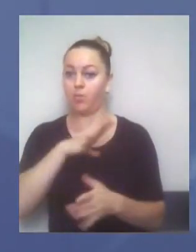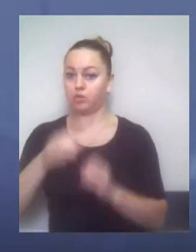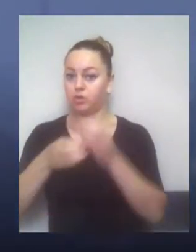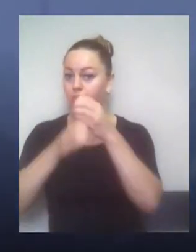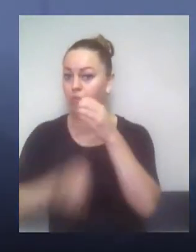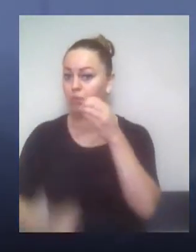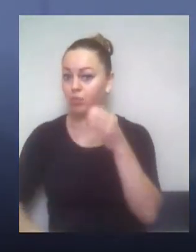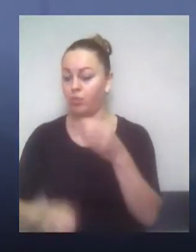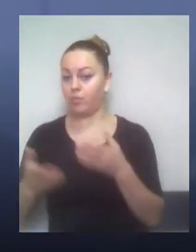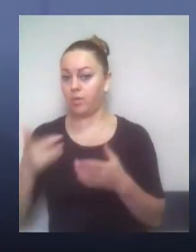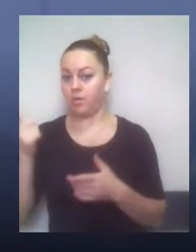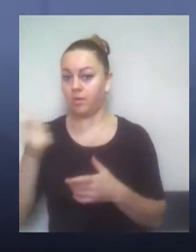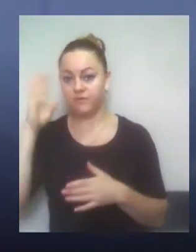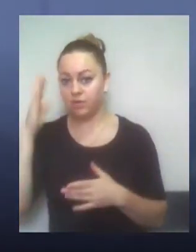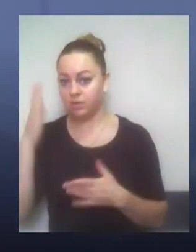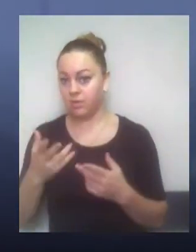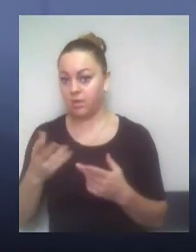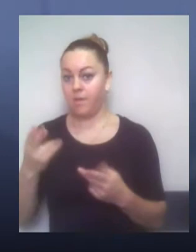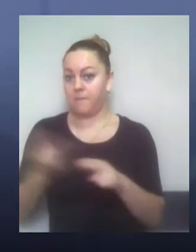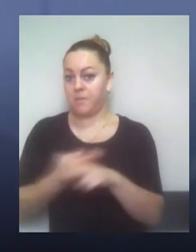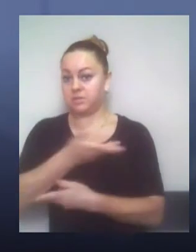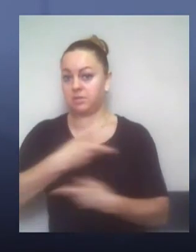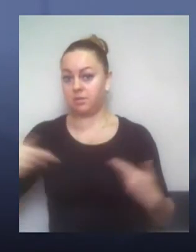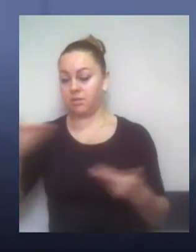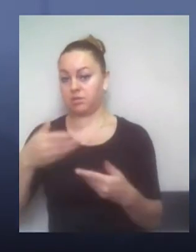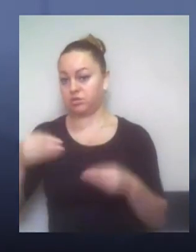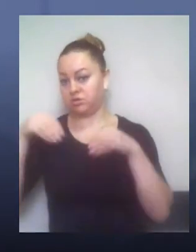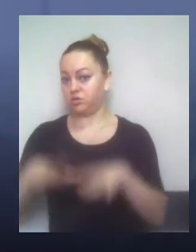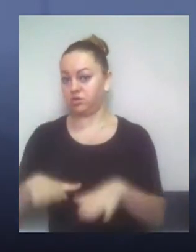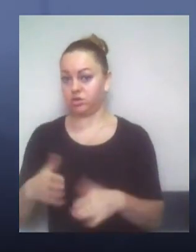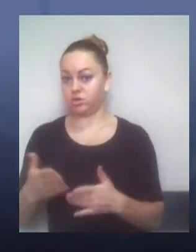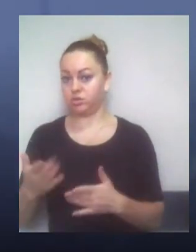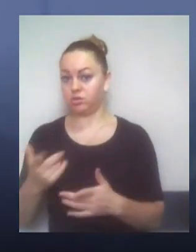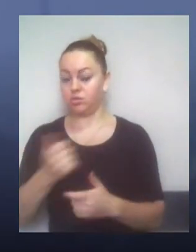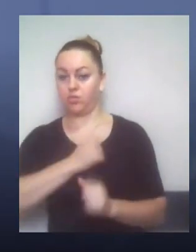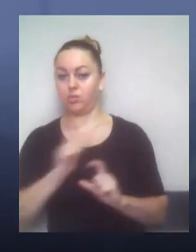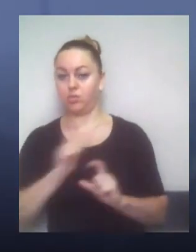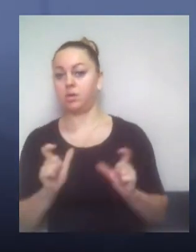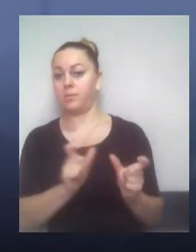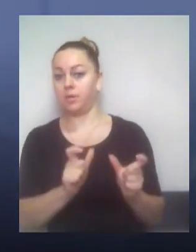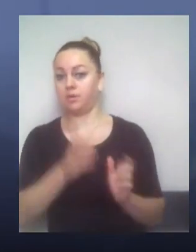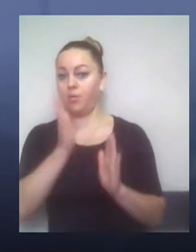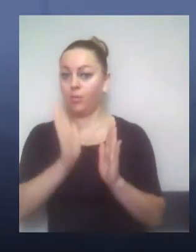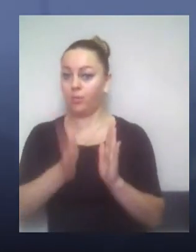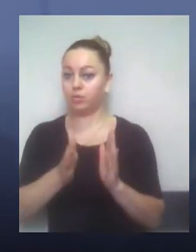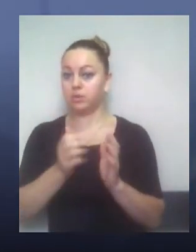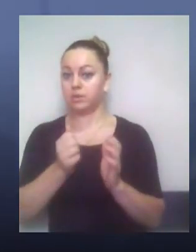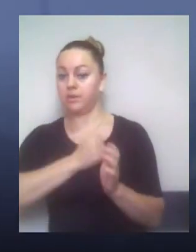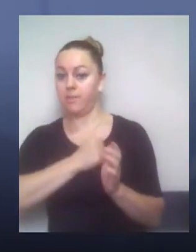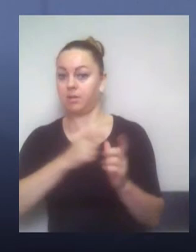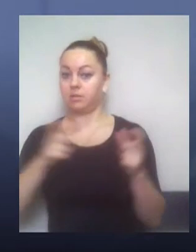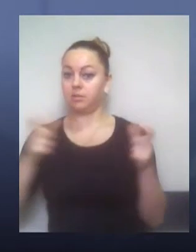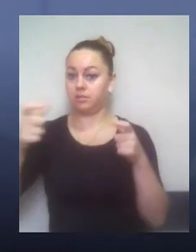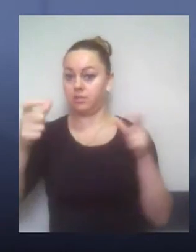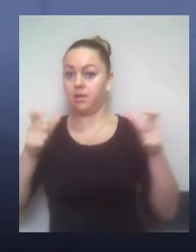це без нас все так вирішили, що буде укреплення з однієї сторони, я так зрозуміла, буде прошиватися чи укріпитися також і з іншої,